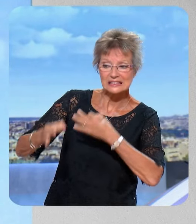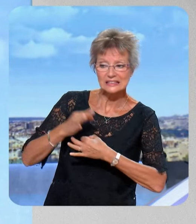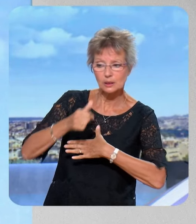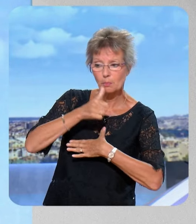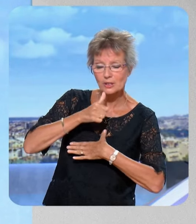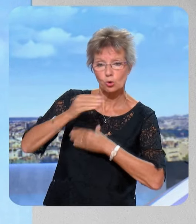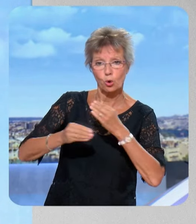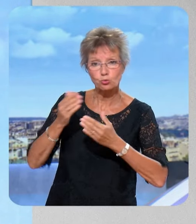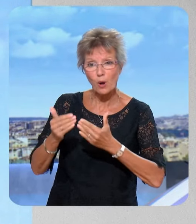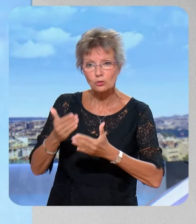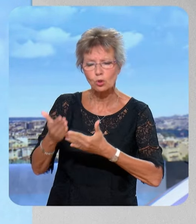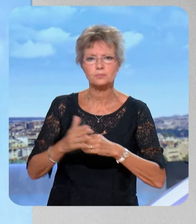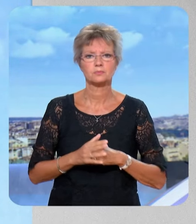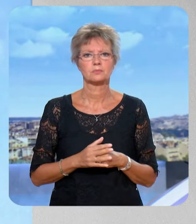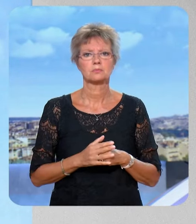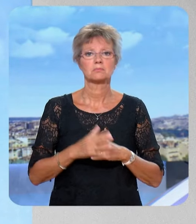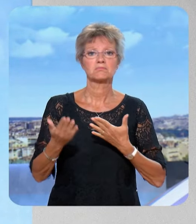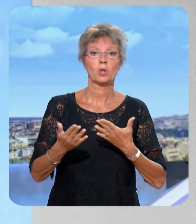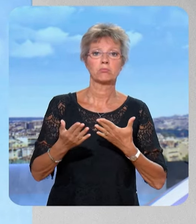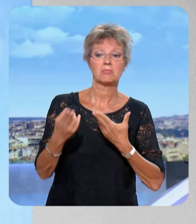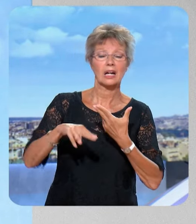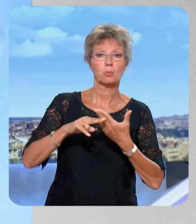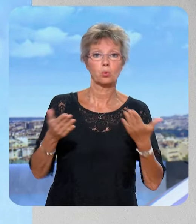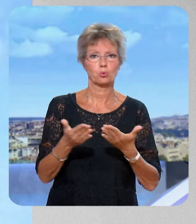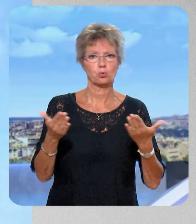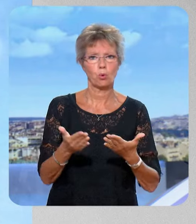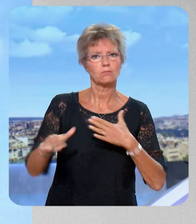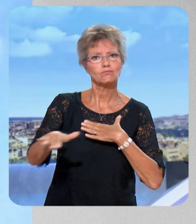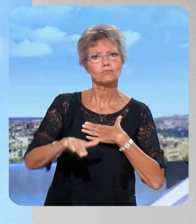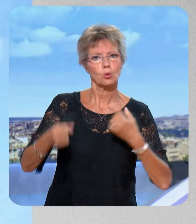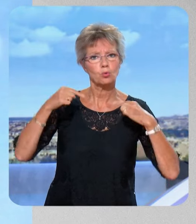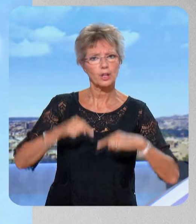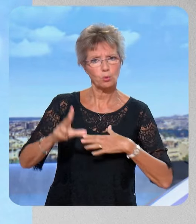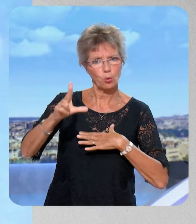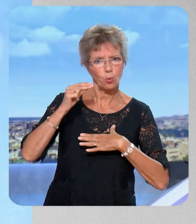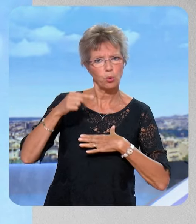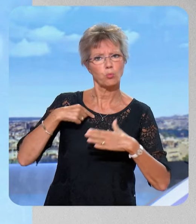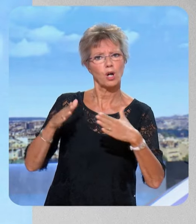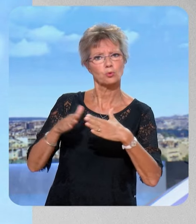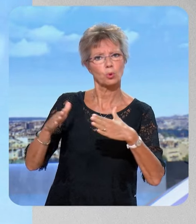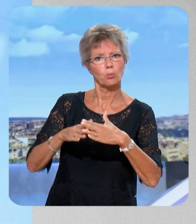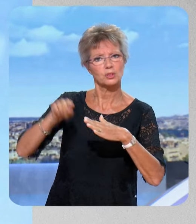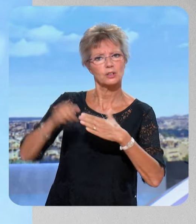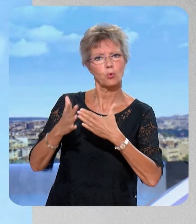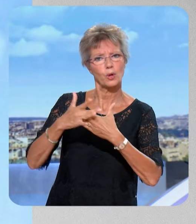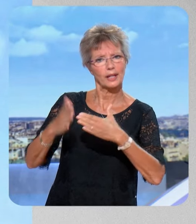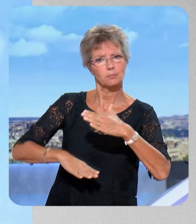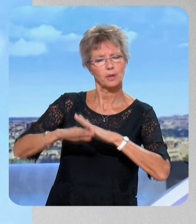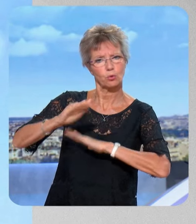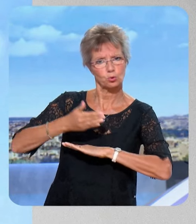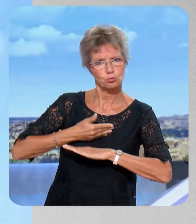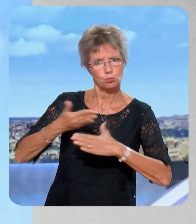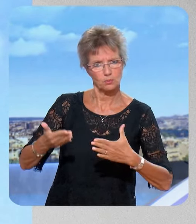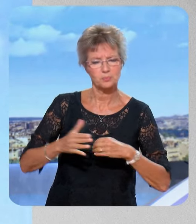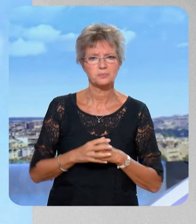lettre morte et pas de réponse. Les seuls retours que nous avons, c'est que je pense qu'ils comprennent notre demande, qui est au nom de l'Assemblée, au nom des représentants du peuple, au de ma